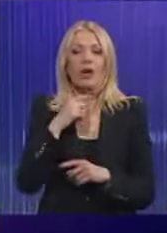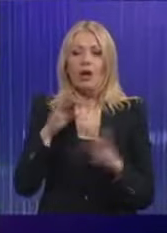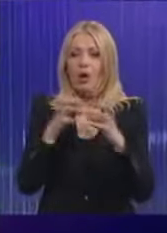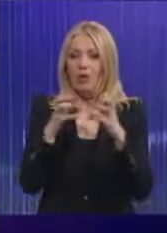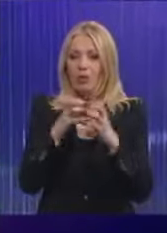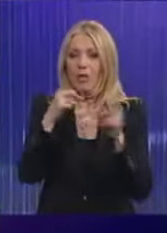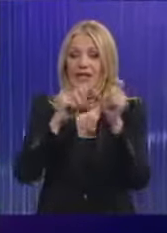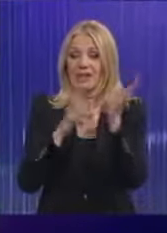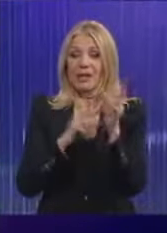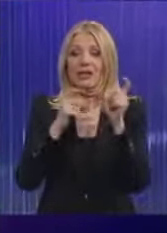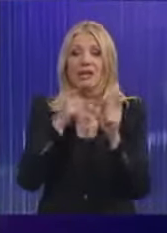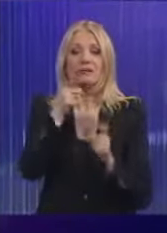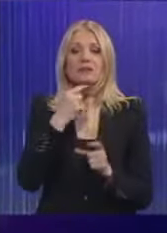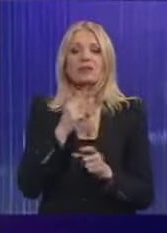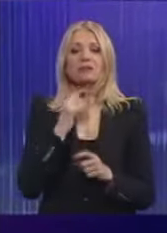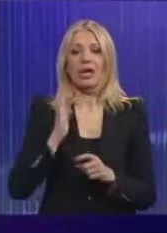u gradskom parlamentu.